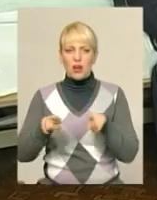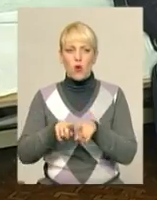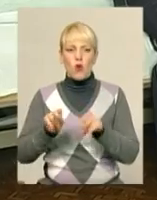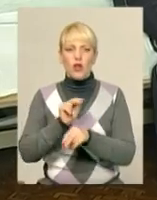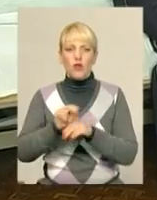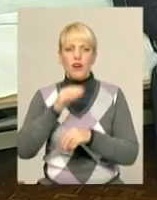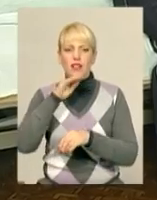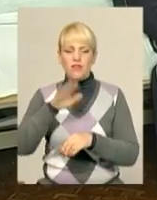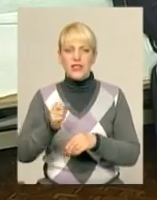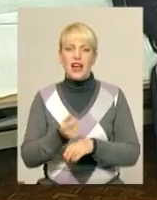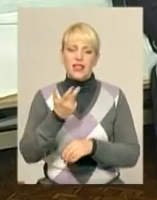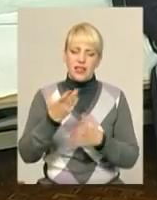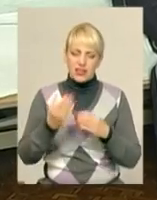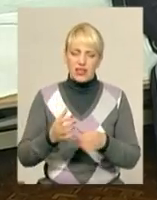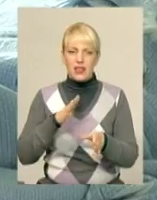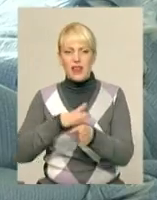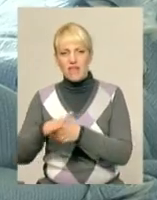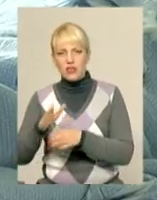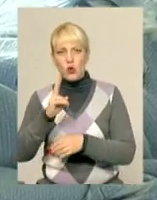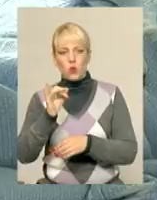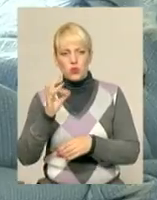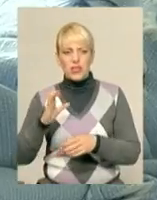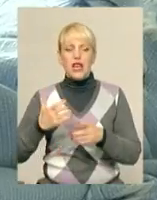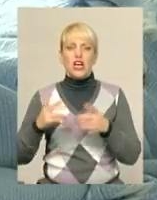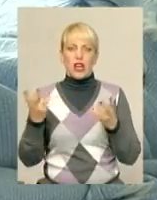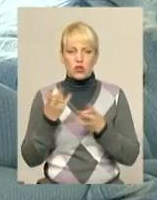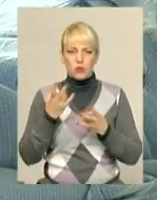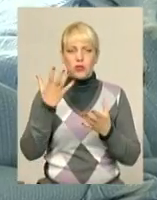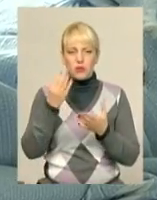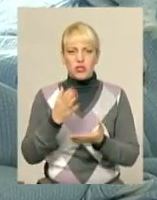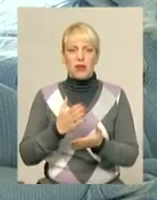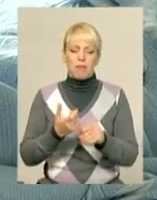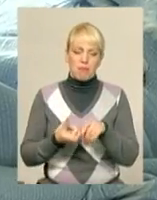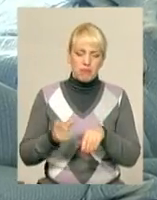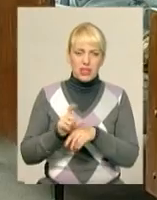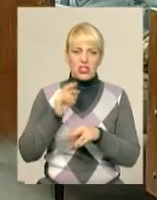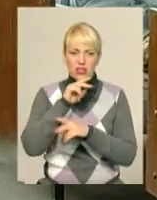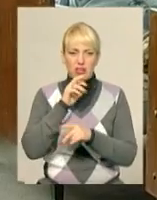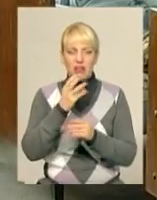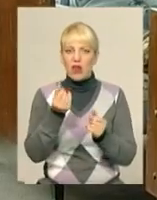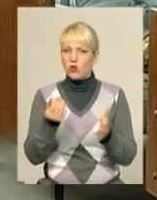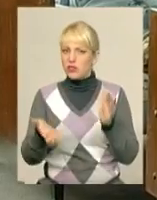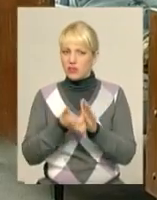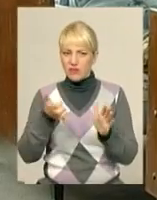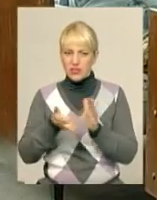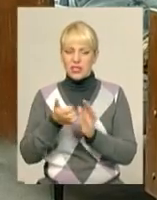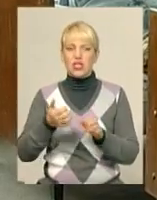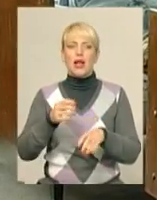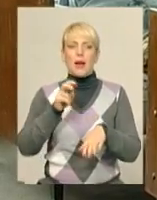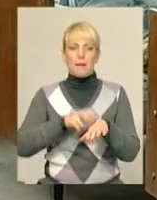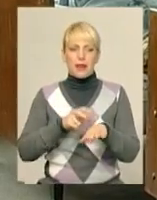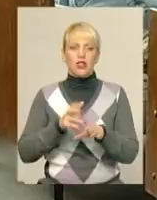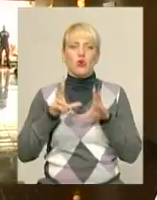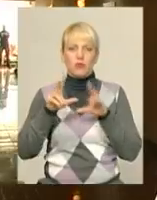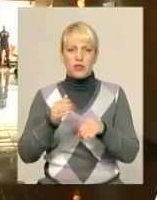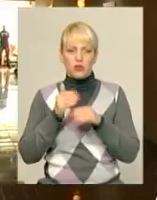вистачити як на кілька днів, так і на весь курс. Однак, якщо пацієнту потрібні ліки поза переліком, а ресурсів не вистачає, медики обіцяють